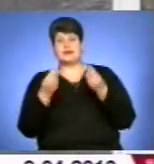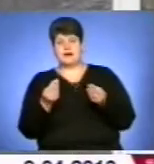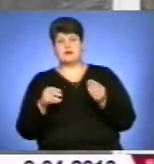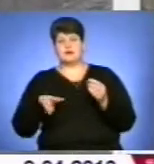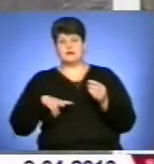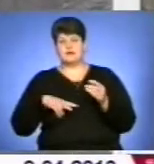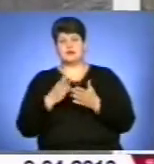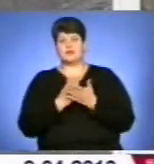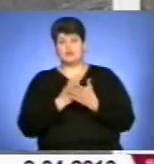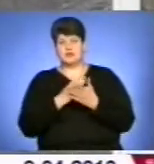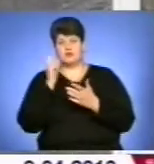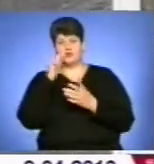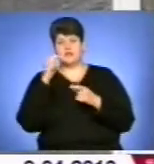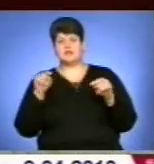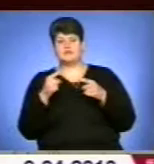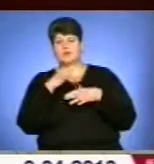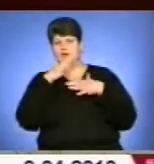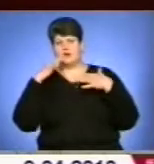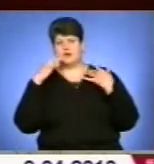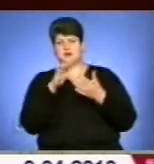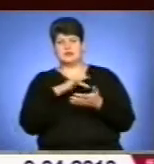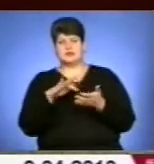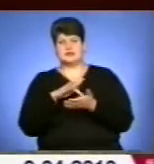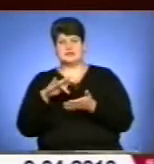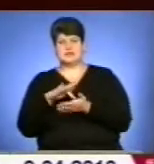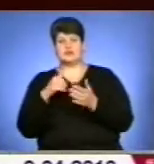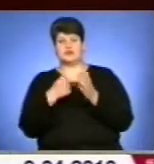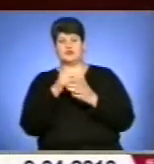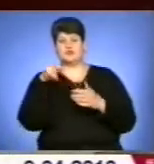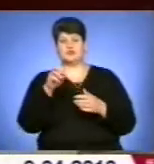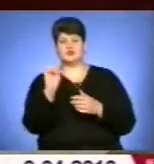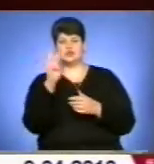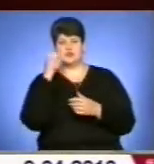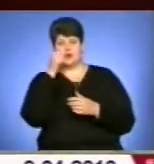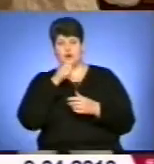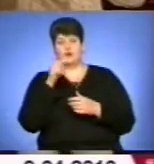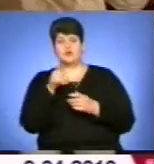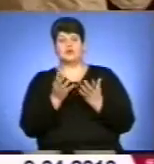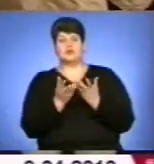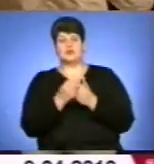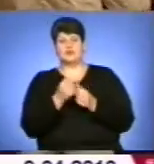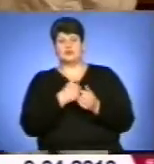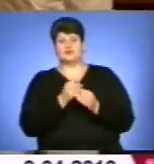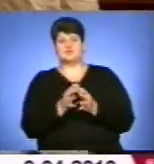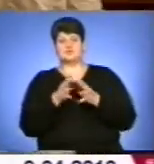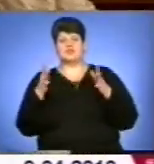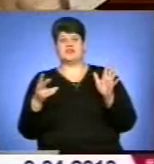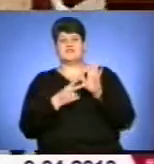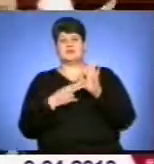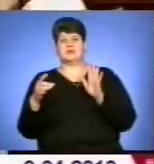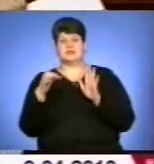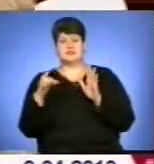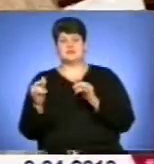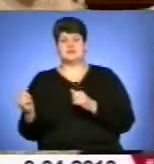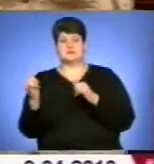в Україні створено більше сотні центрів. До 2014 року їхню кількість планують збільшити у сім разів, щоб